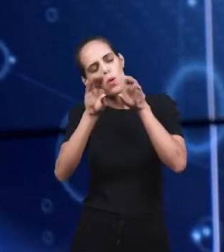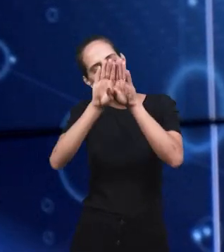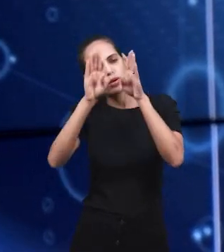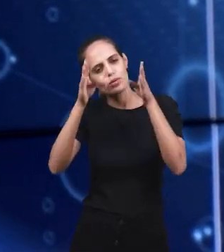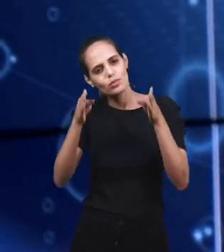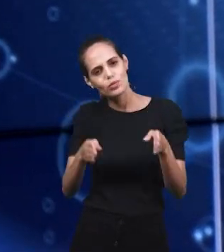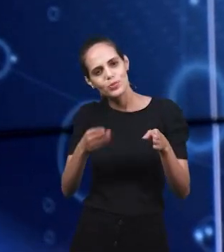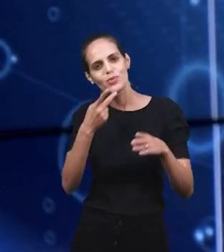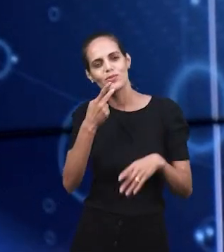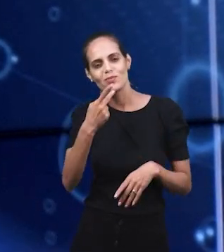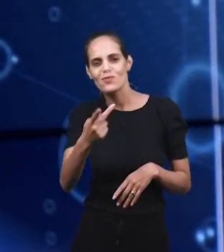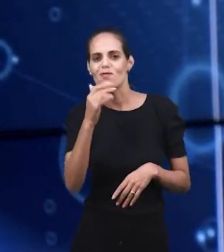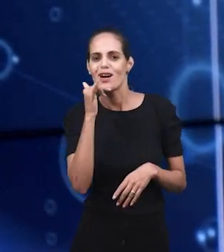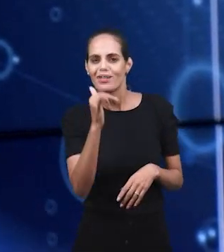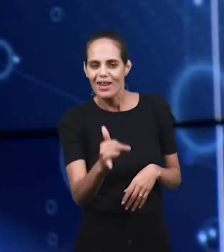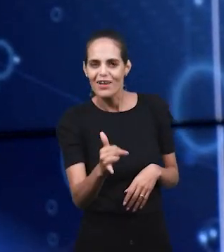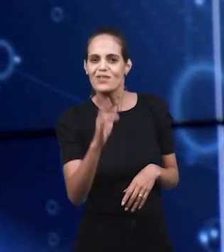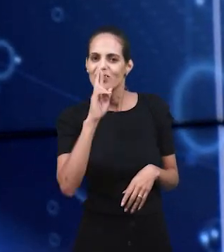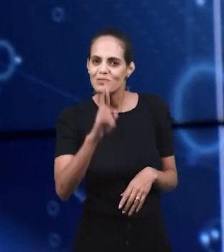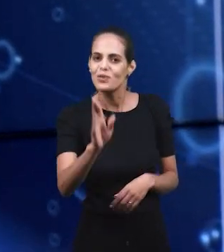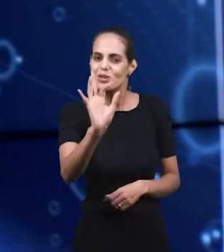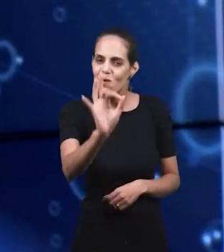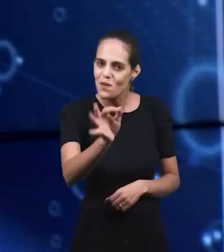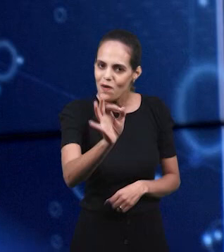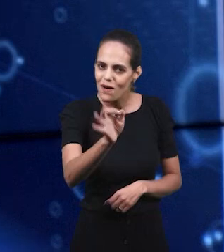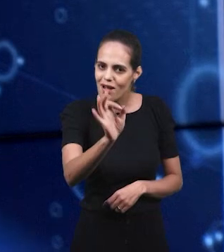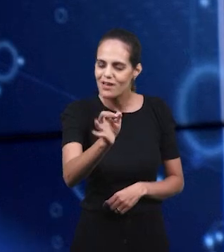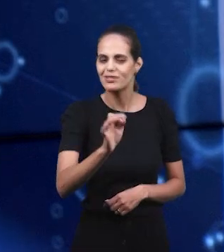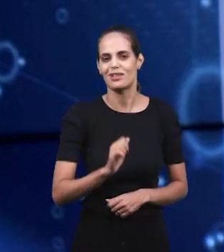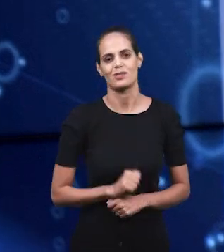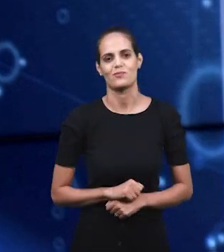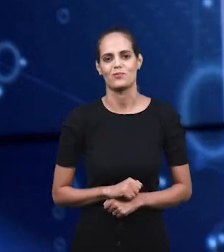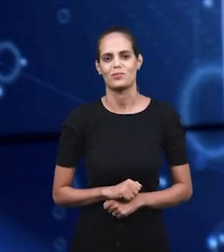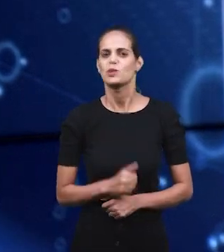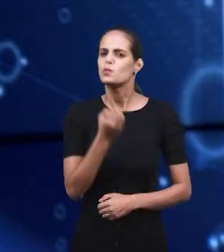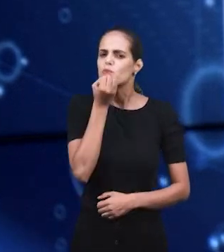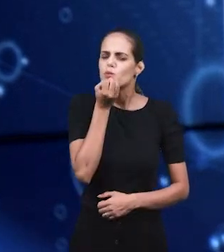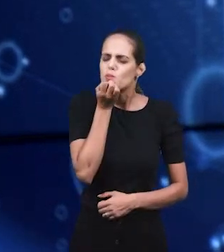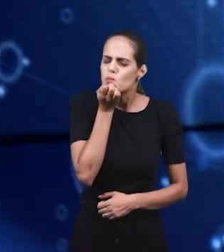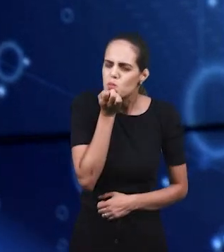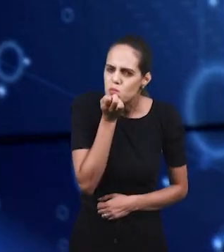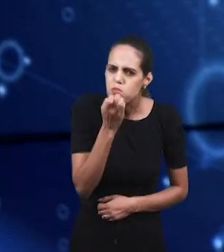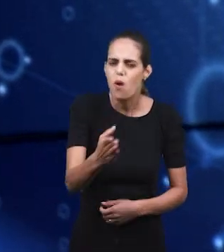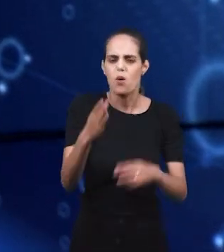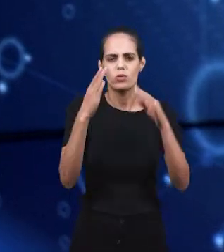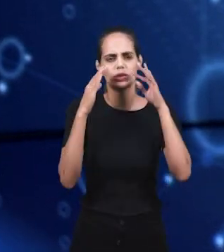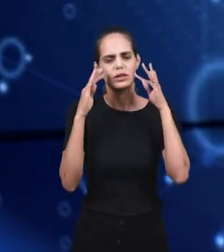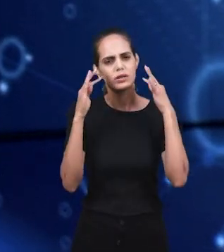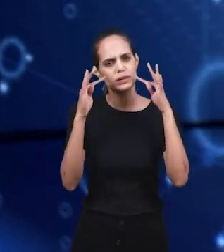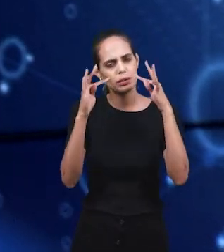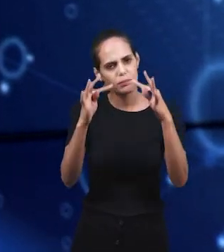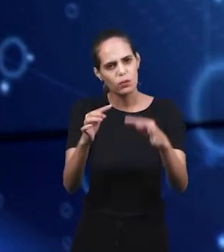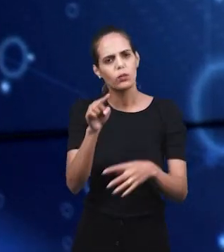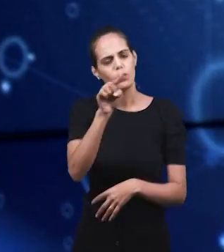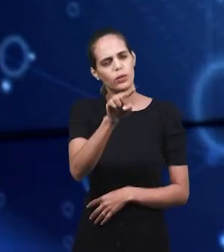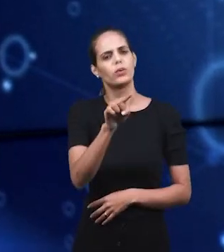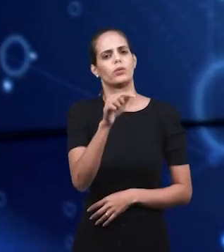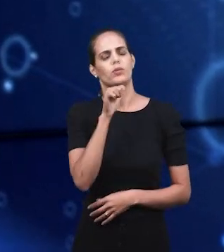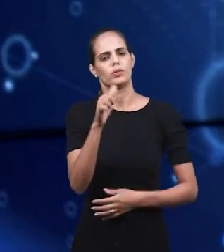кафедры сказал ей, что это был правильный ответ. Очень чудесное свидетельство нашей сестры